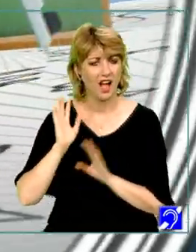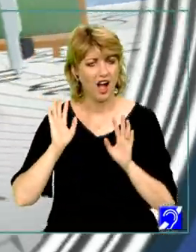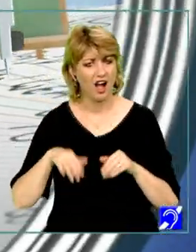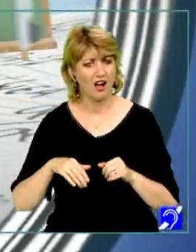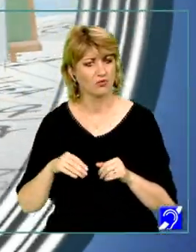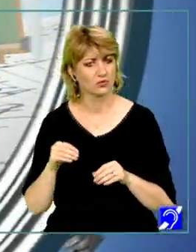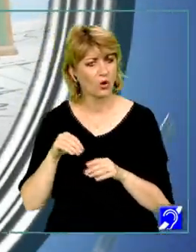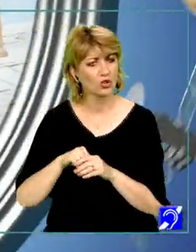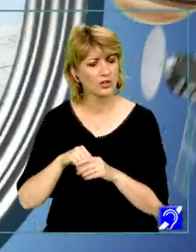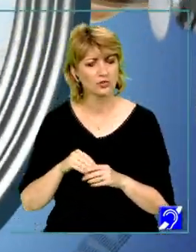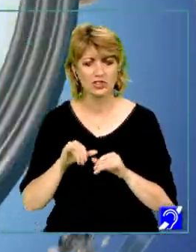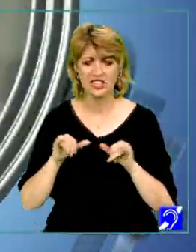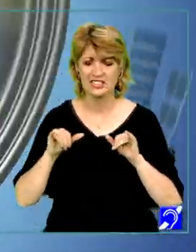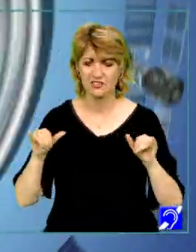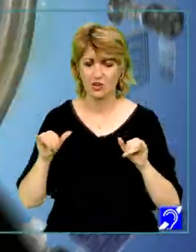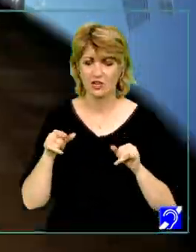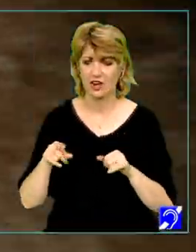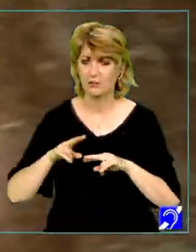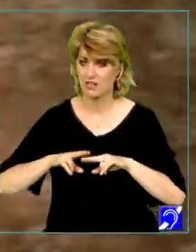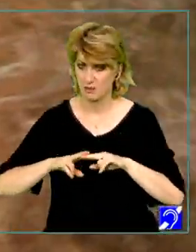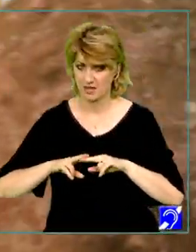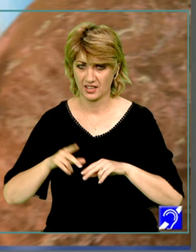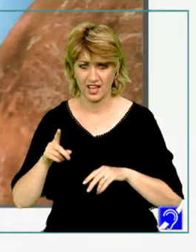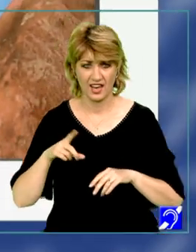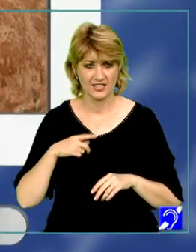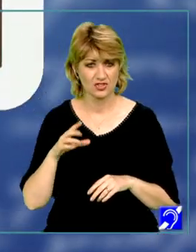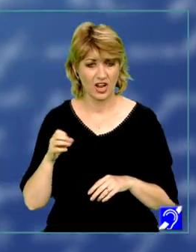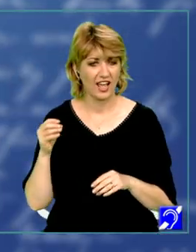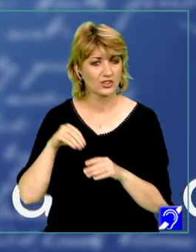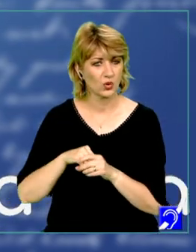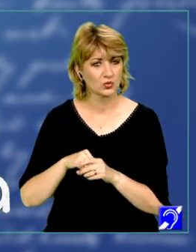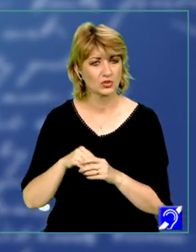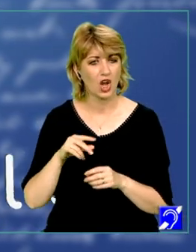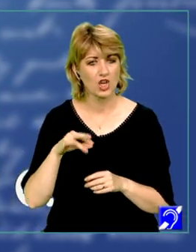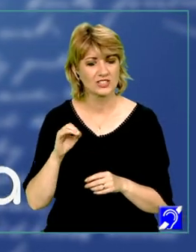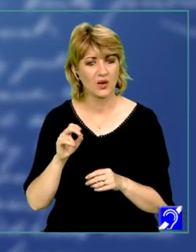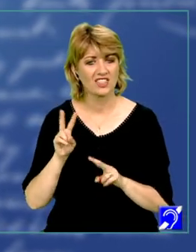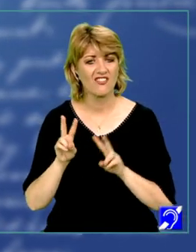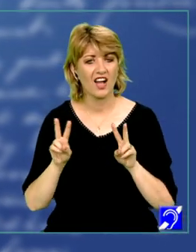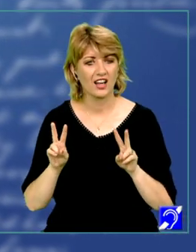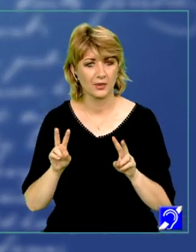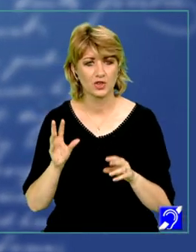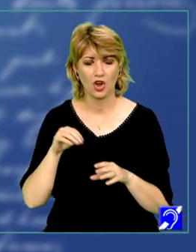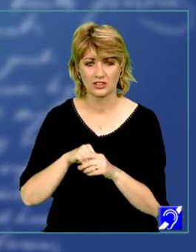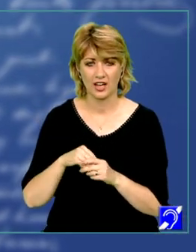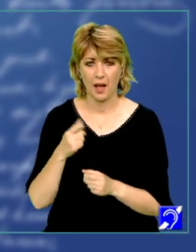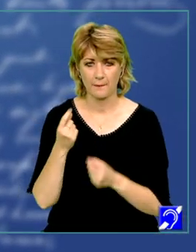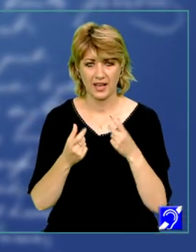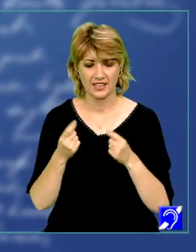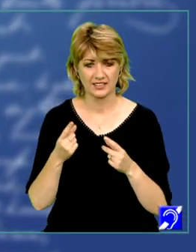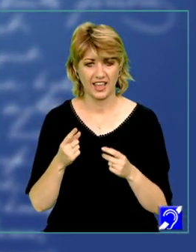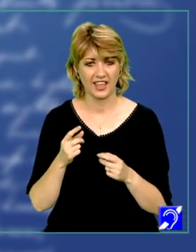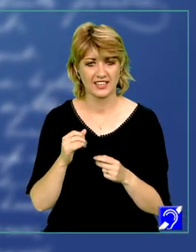deosebit și în dezvoltarea analizei matematice. El este cel care a introdus noțiunea de variabilă și a contribuit la apariția teoriei